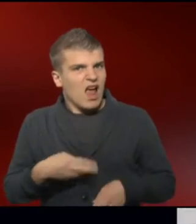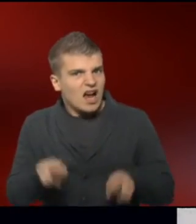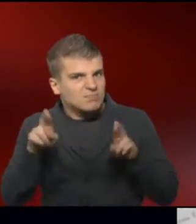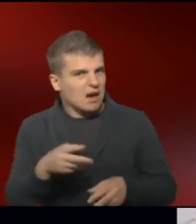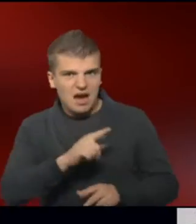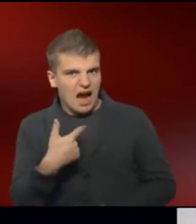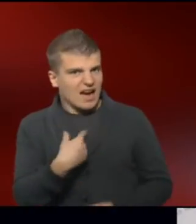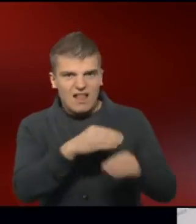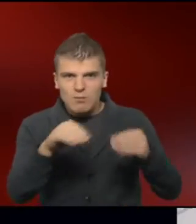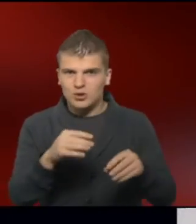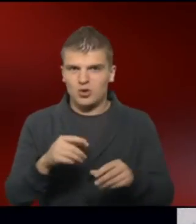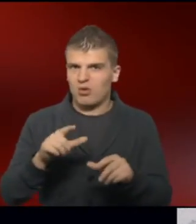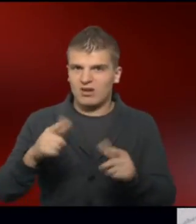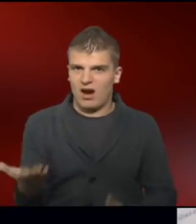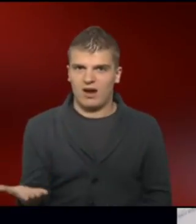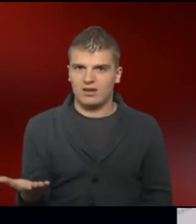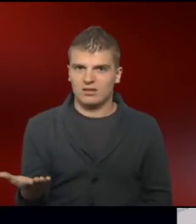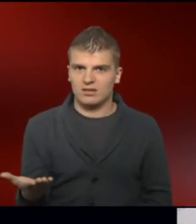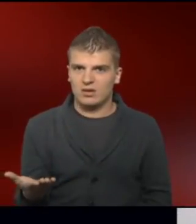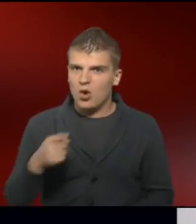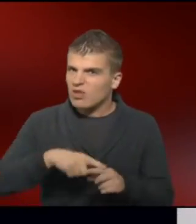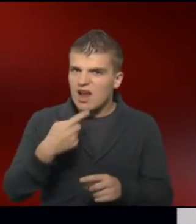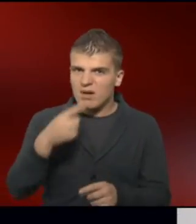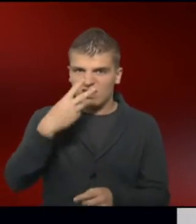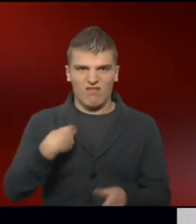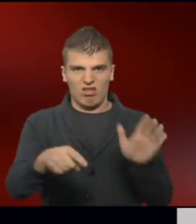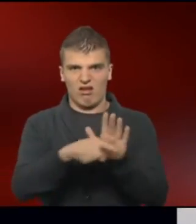auch nicht wirklich. Und es ist immer auf den Defekt aus.